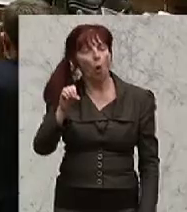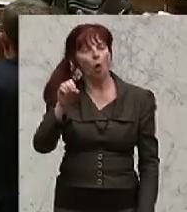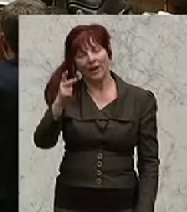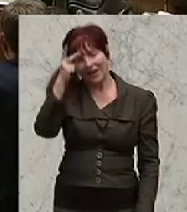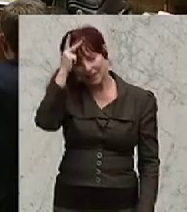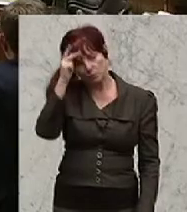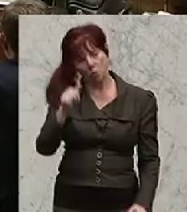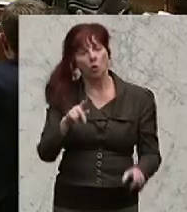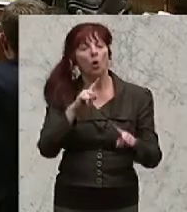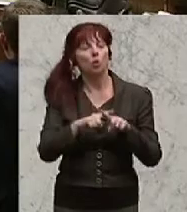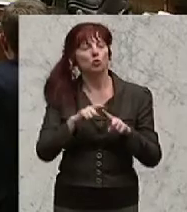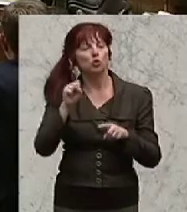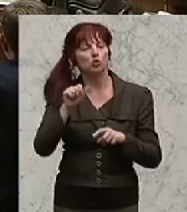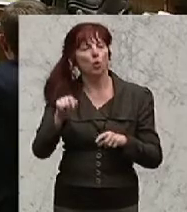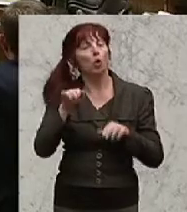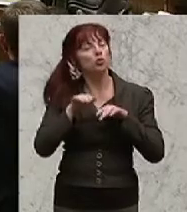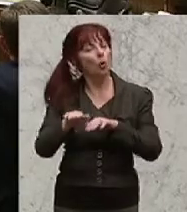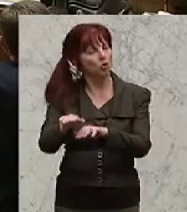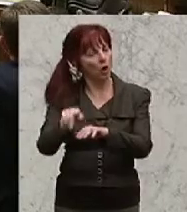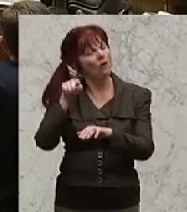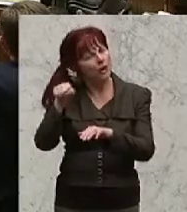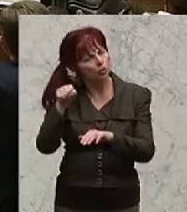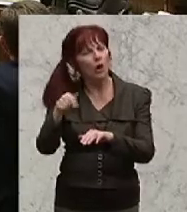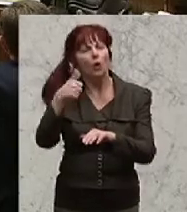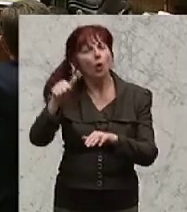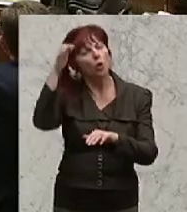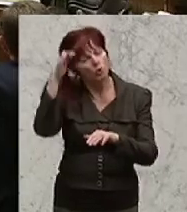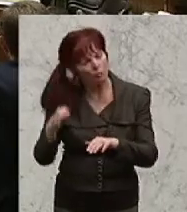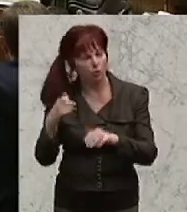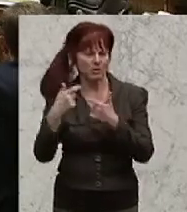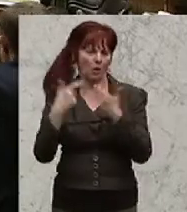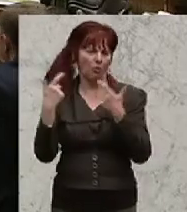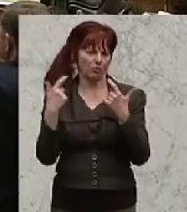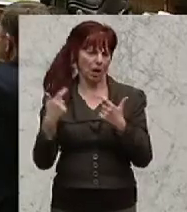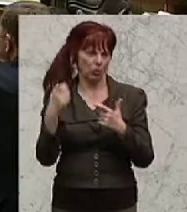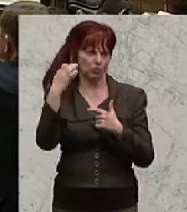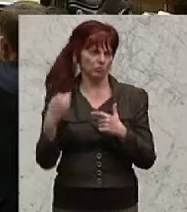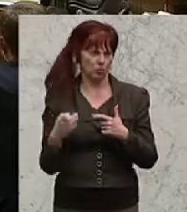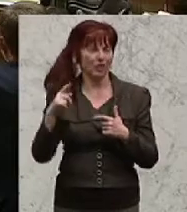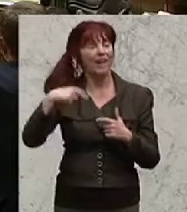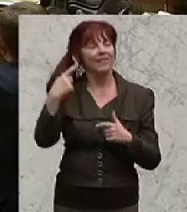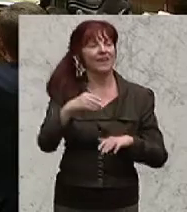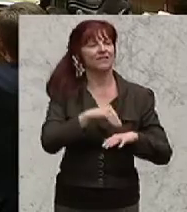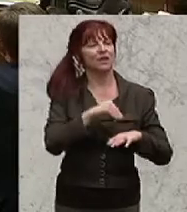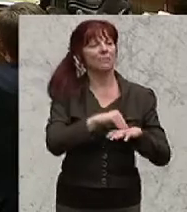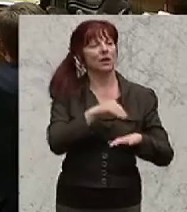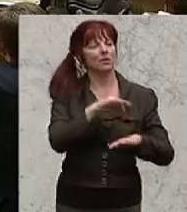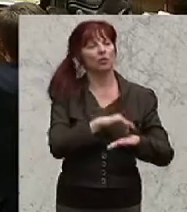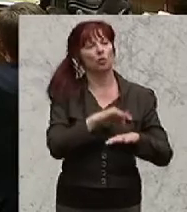Dass mit der Filmförderung künftig auch Filmfestivals gefördert werden können, sieht Walter Rosenkranz von der FPÖ kritisch.